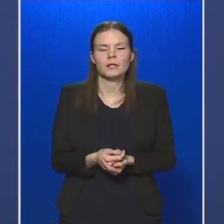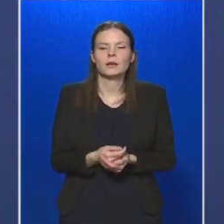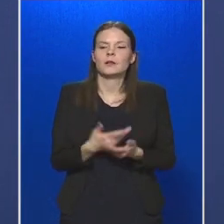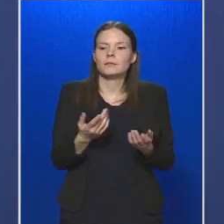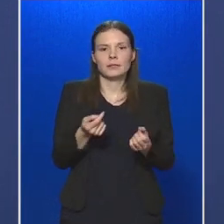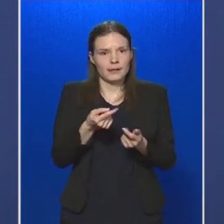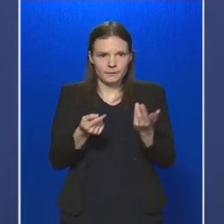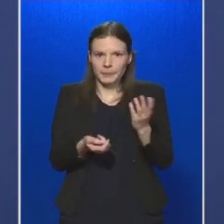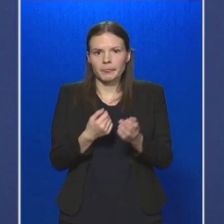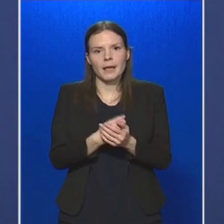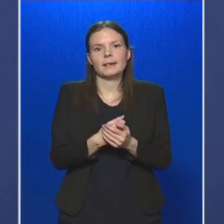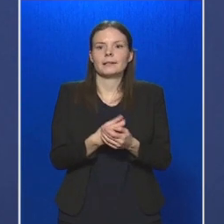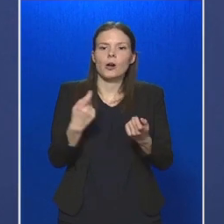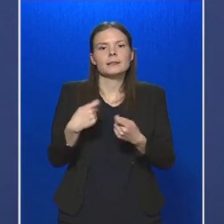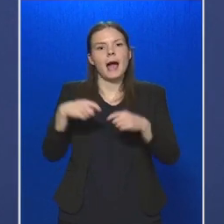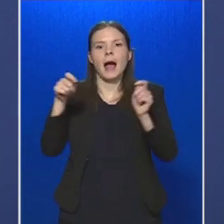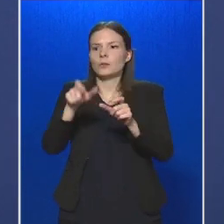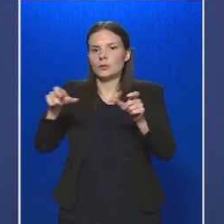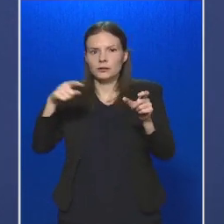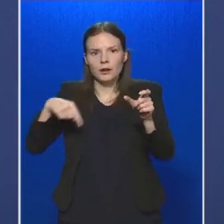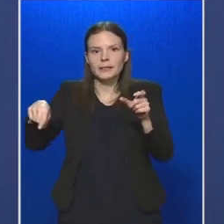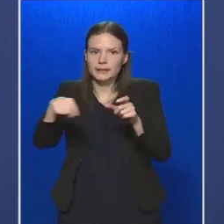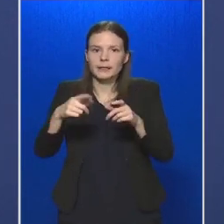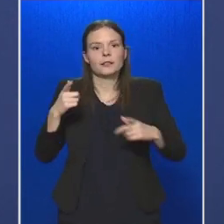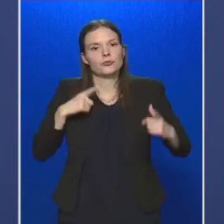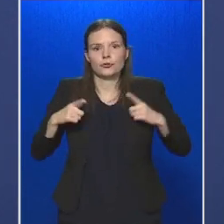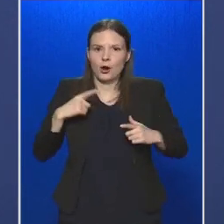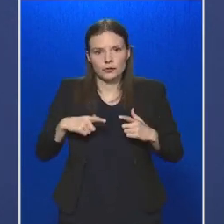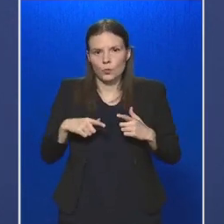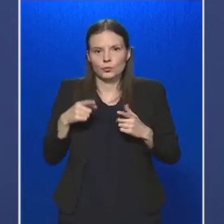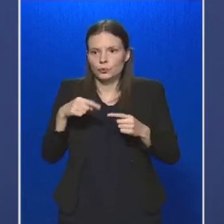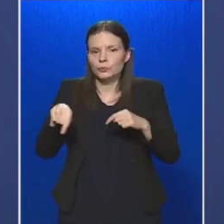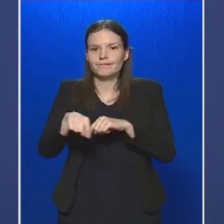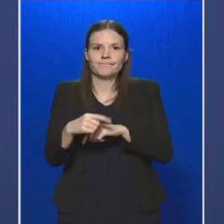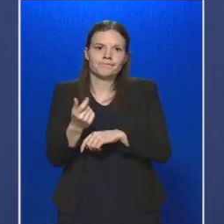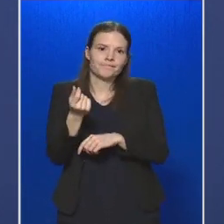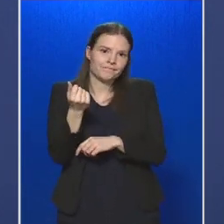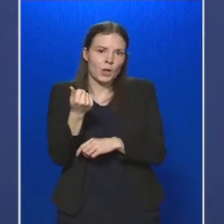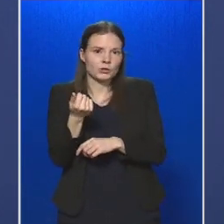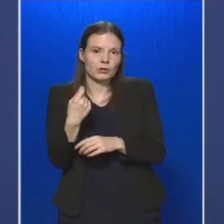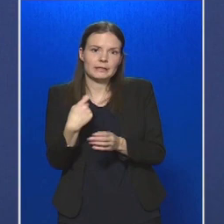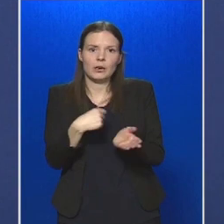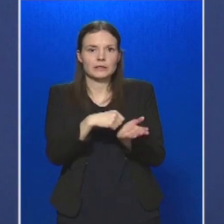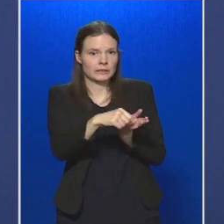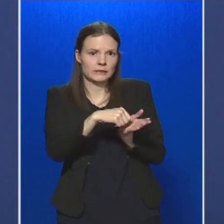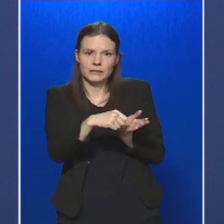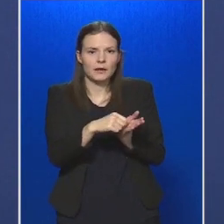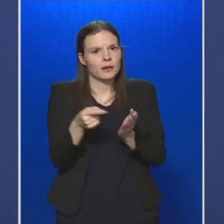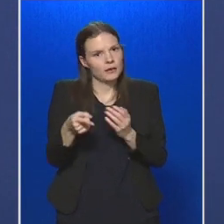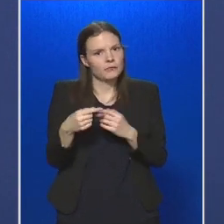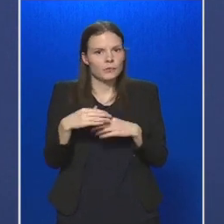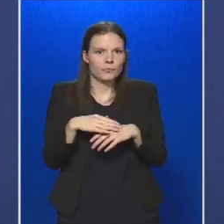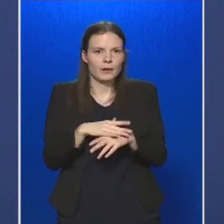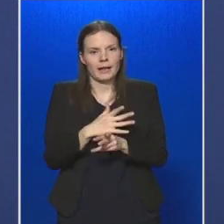ezeknek az áldozatai, ezeknek a cselekmények az áldozatai sajnos anyagilag eléggé megérzik ezeket a